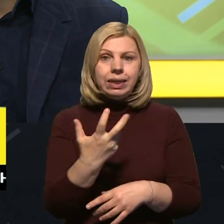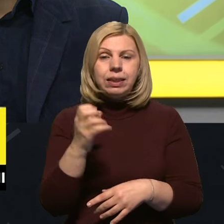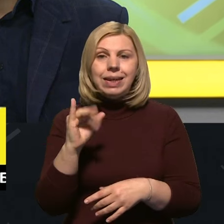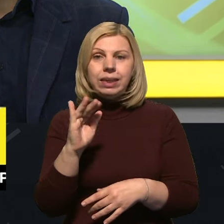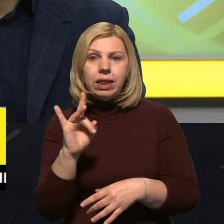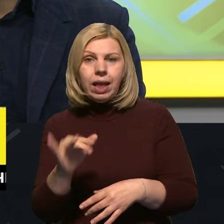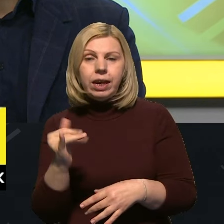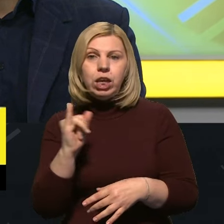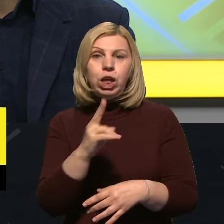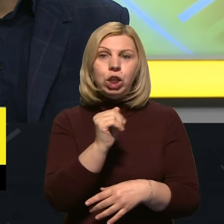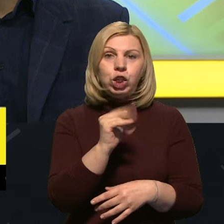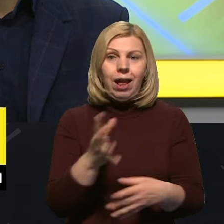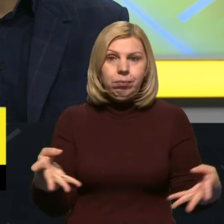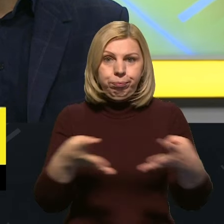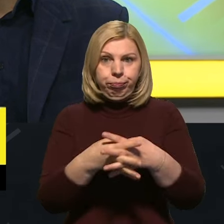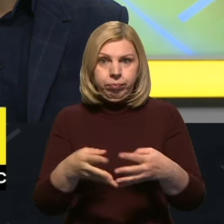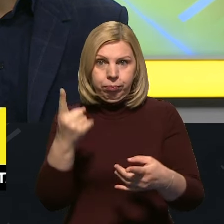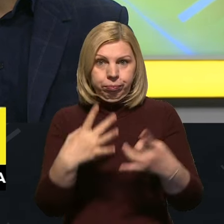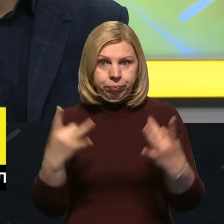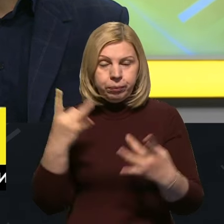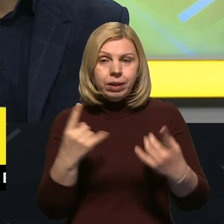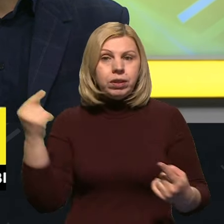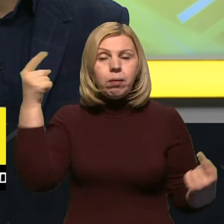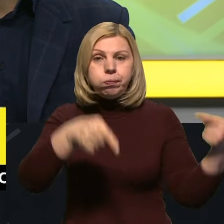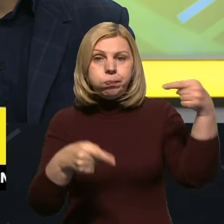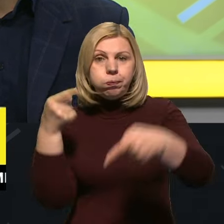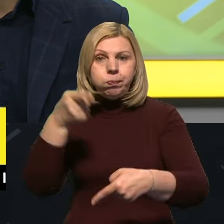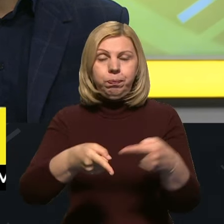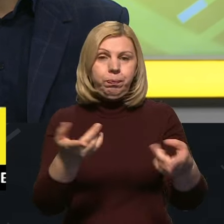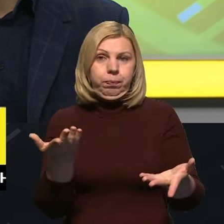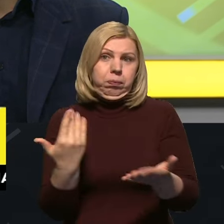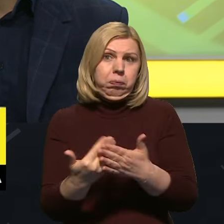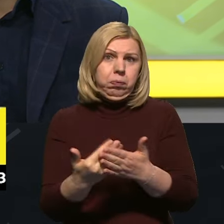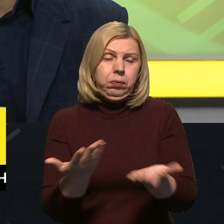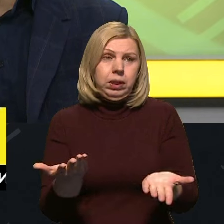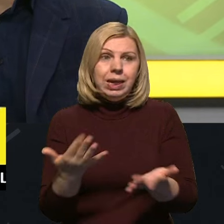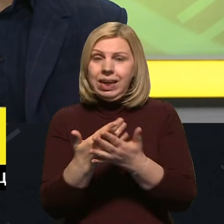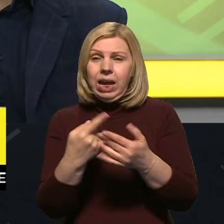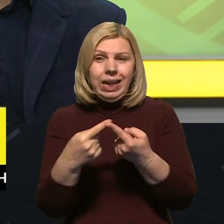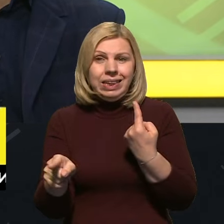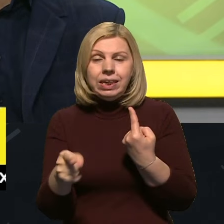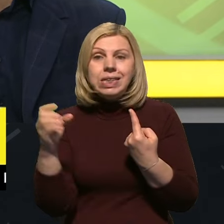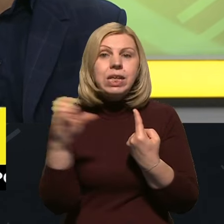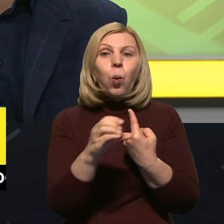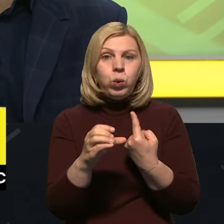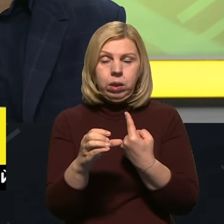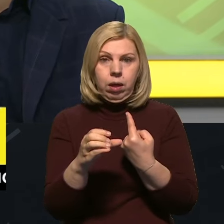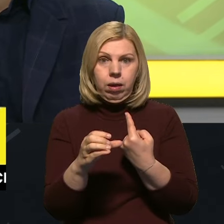кандерами, і кінжалами. Все це прилітало буквально з різницею у секунди.